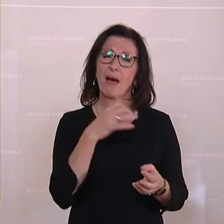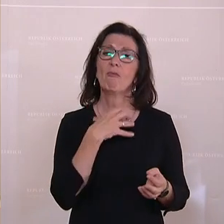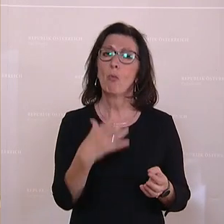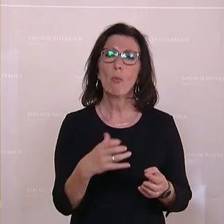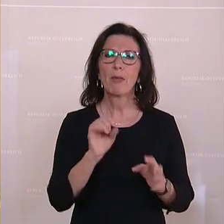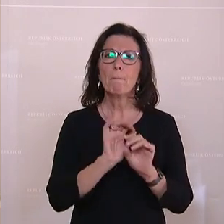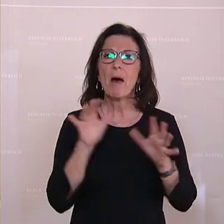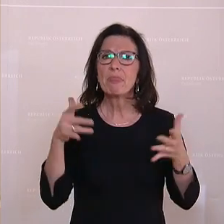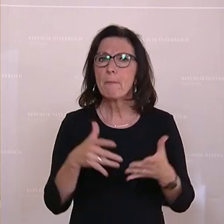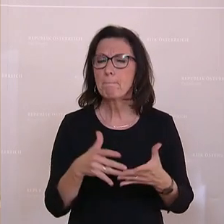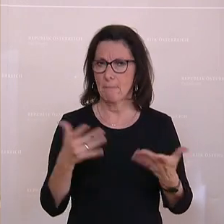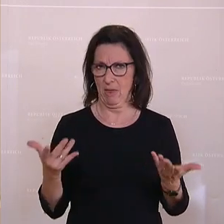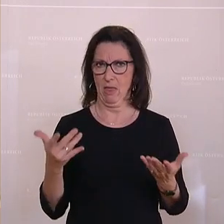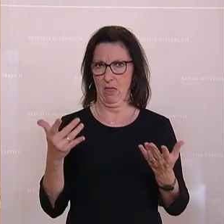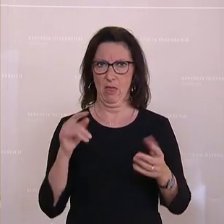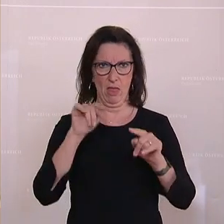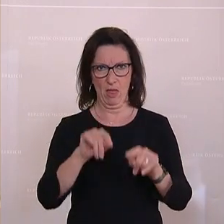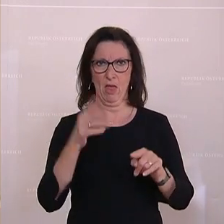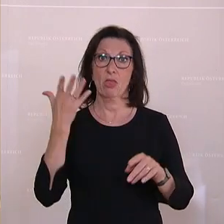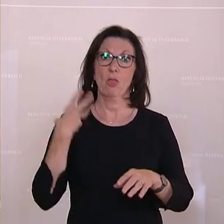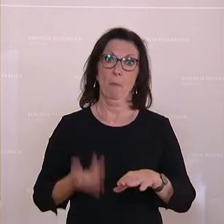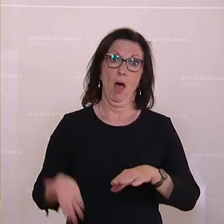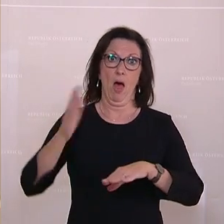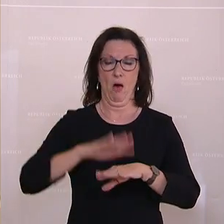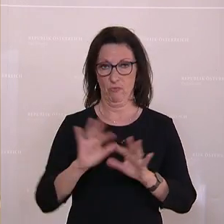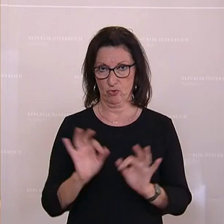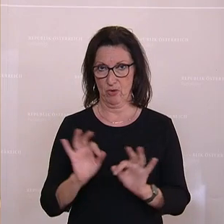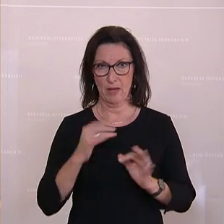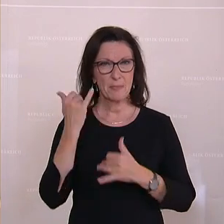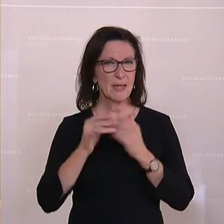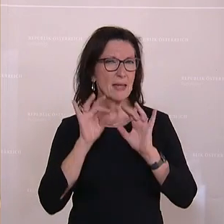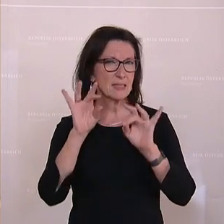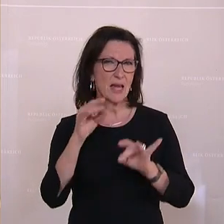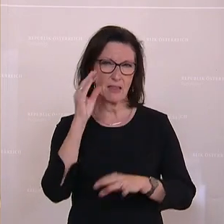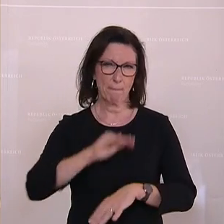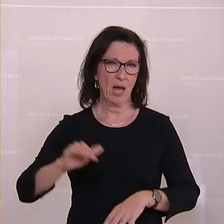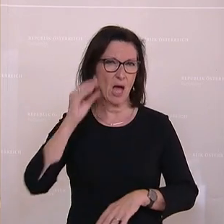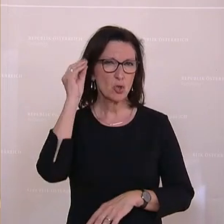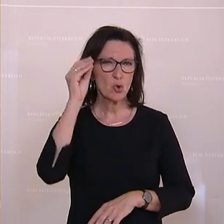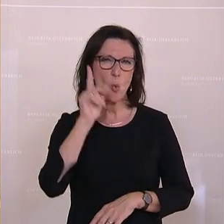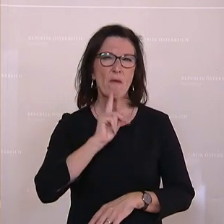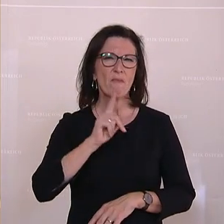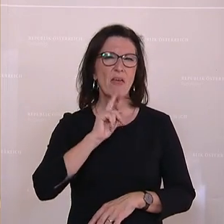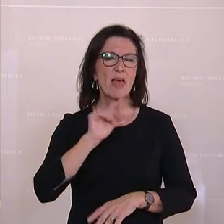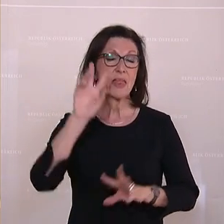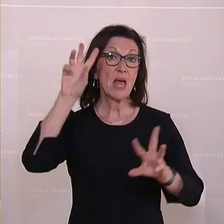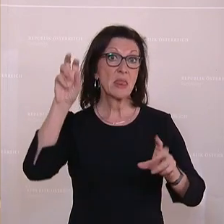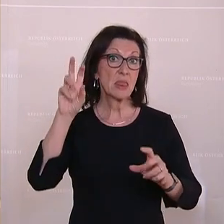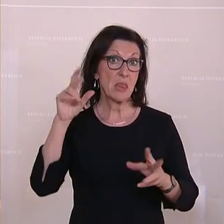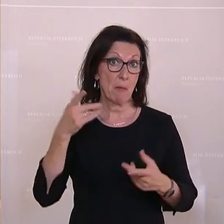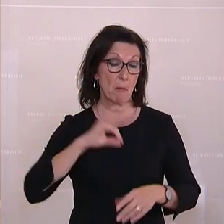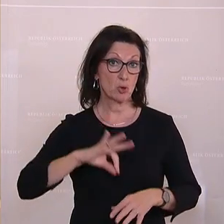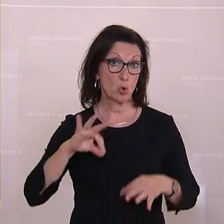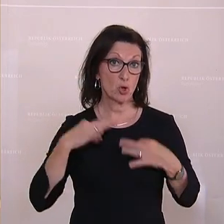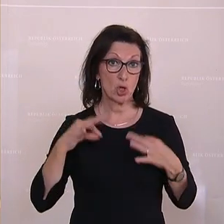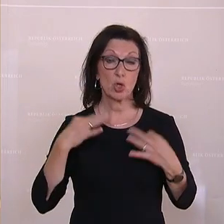anderen Bereichen, nur ein Verstärker. Wir haben seit Jahrzehnten in den Schulen wenig Augenmerk darauf. Mobbing und Social Media sind